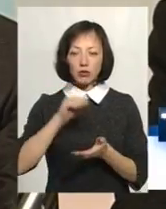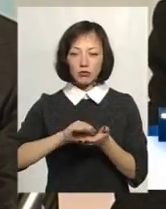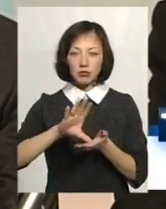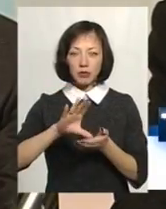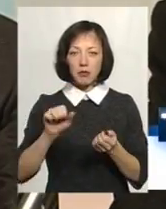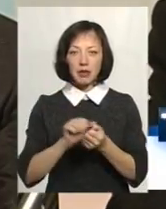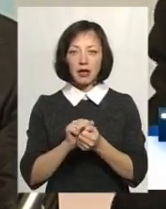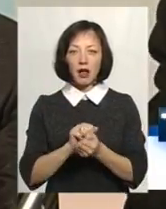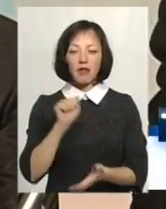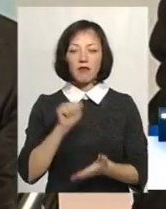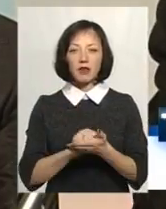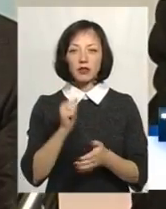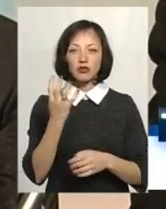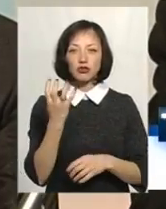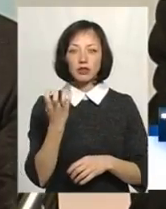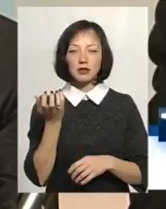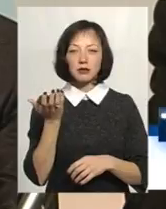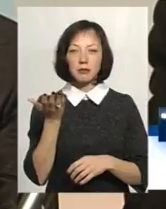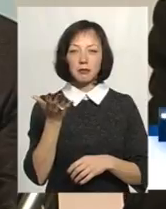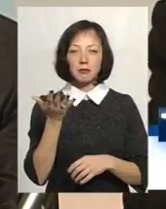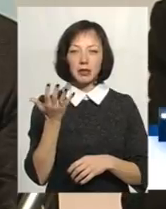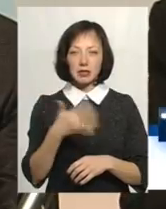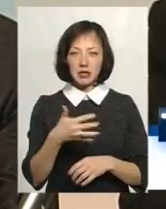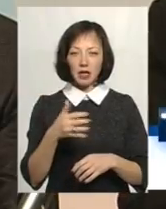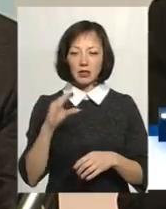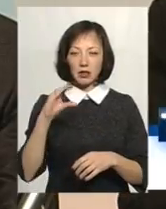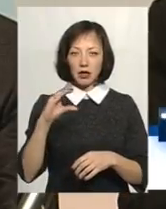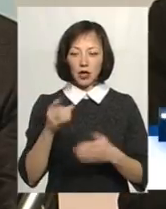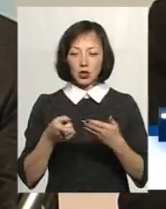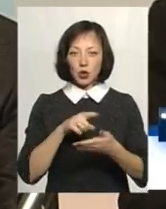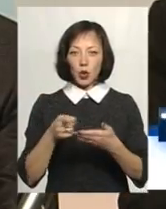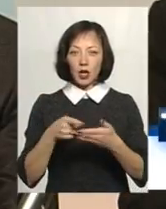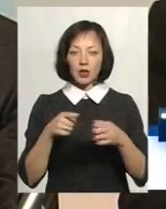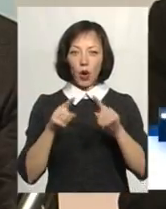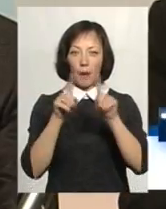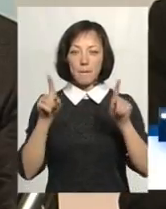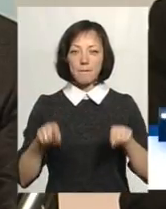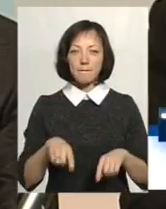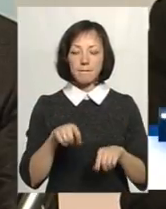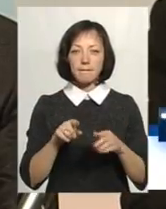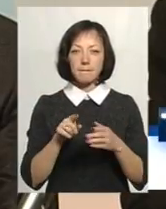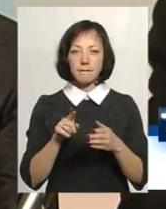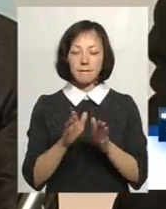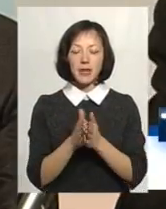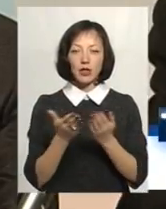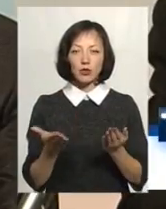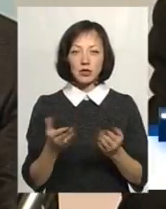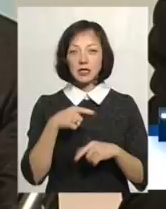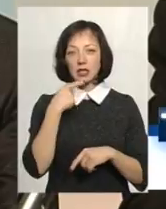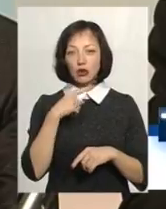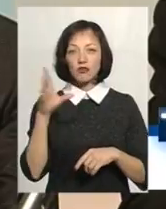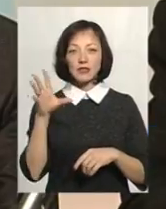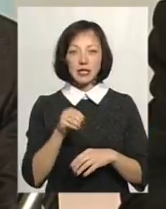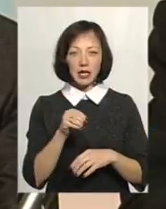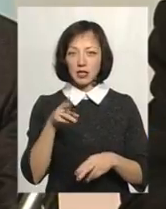Видано 450 сторінок монографію. Сказати, що все ми закінчили,